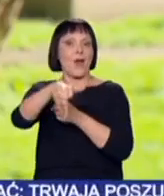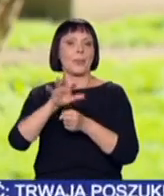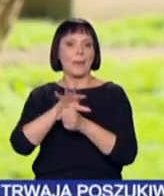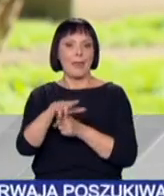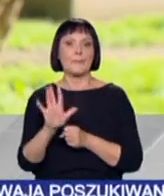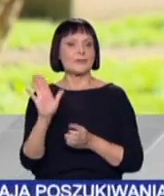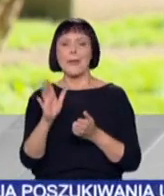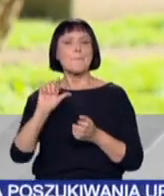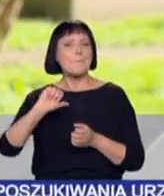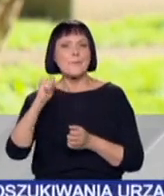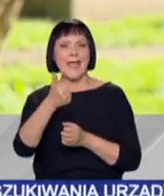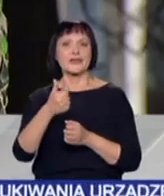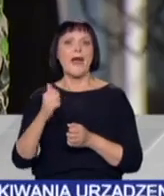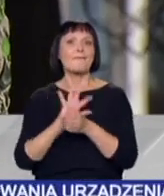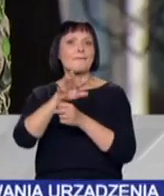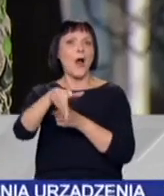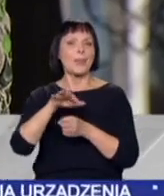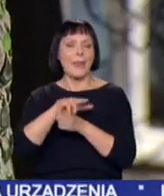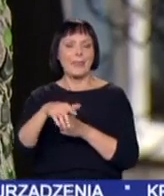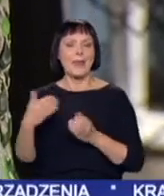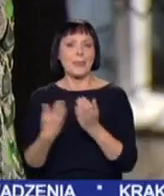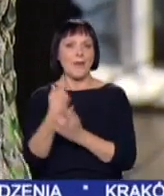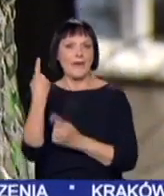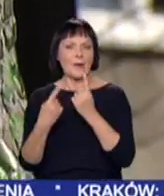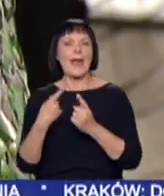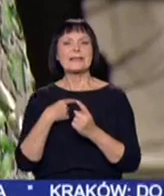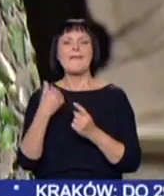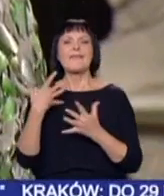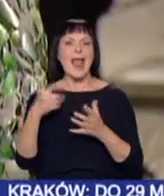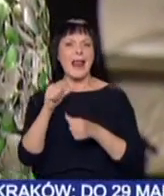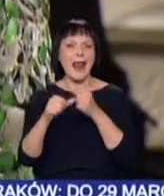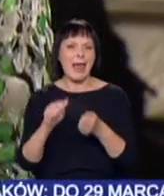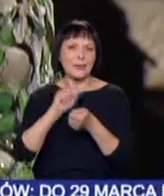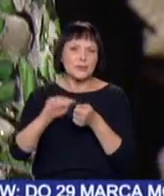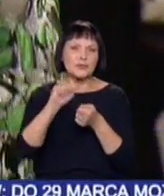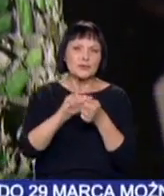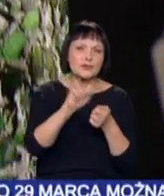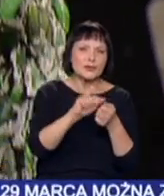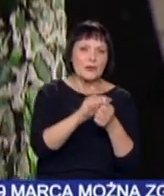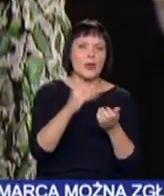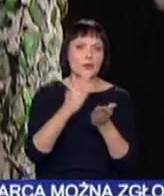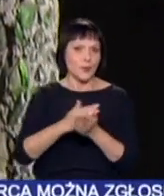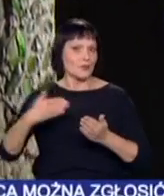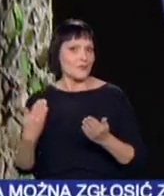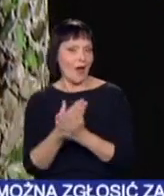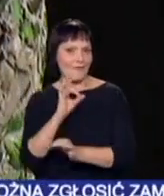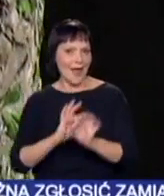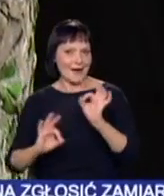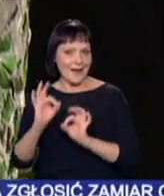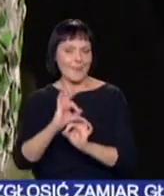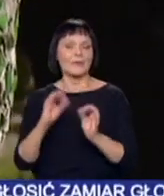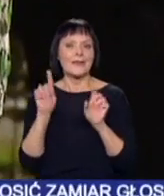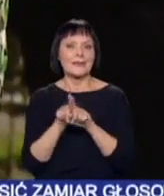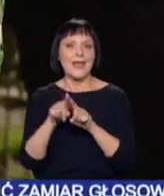To będzie pierwsza fontanna nowochódzka, która po latach dewastacji i niszczeń zostanie odnowiona i przywrócona jej